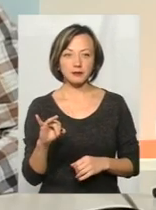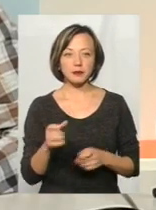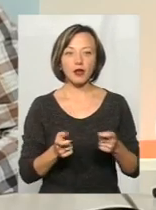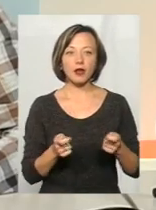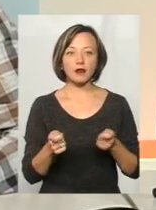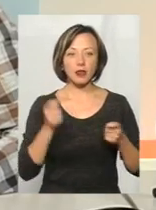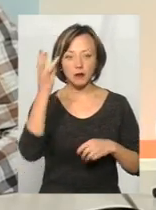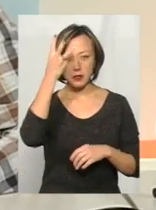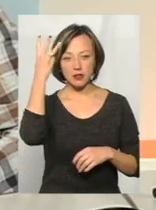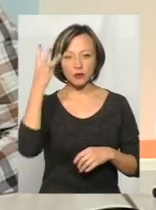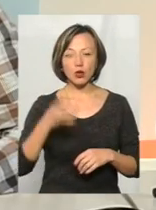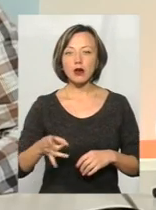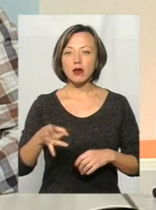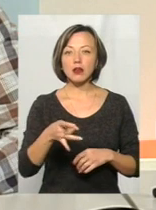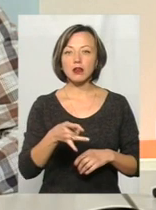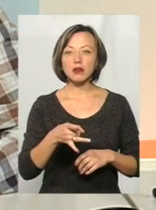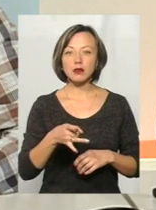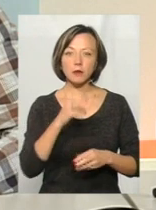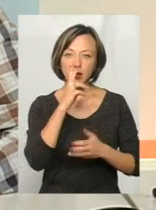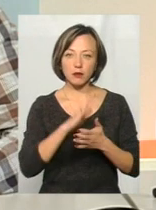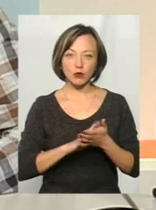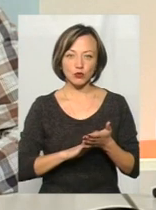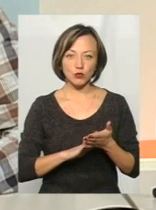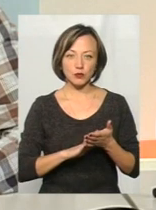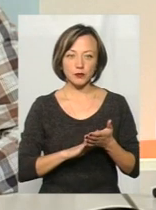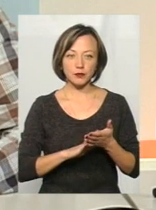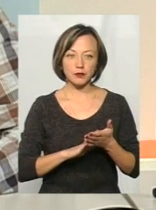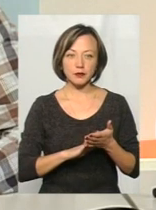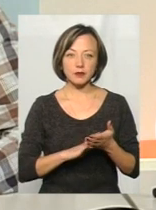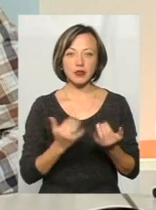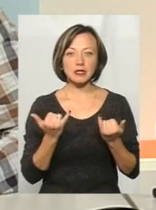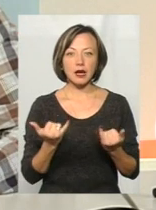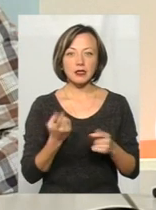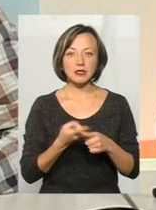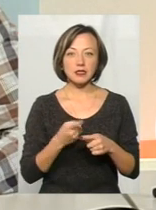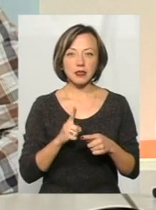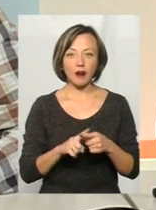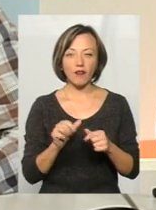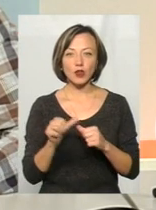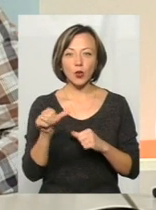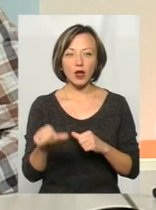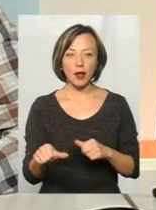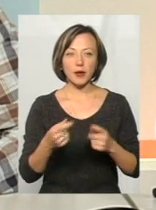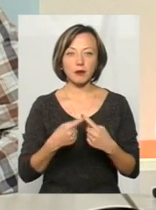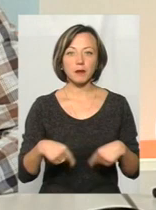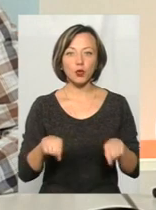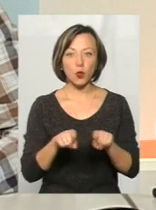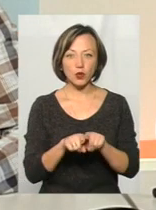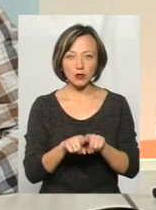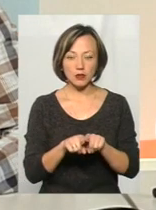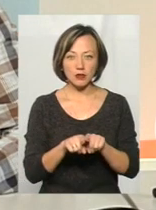керівник Хмельницького регіонального, перепрошую, зараз це відокремлений підрозділ,